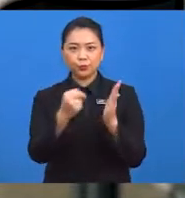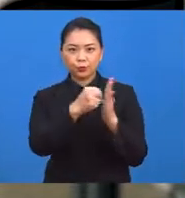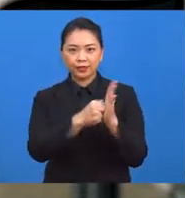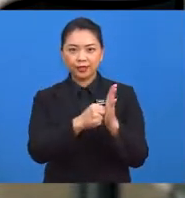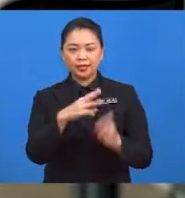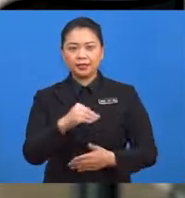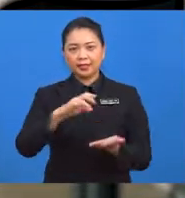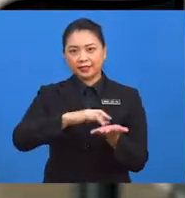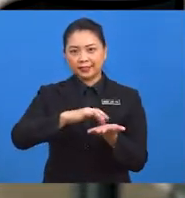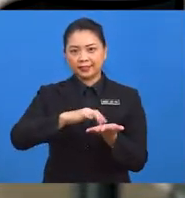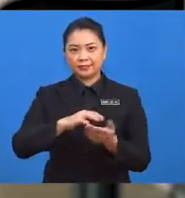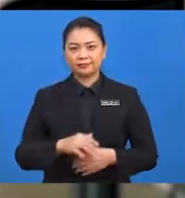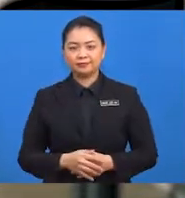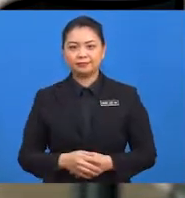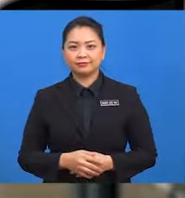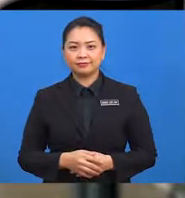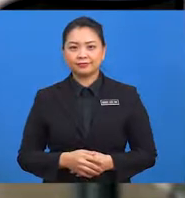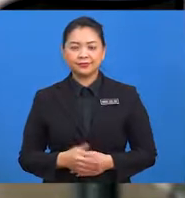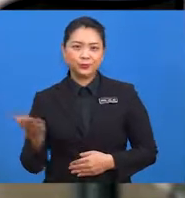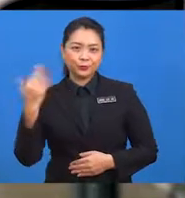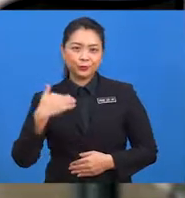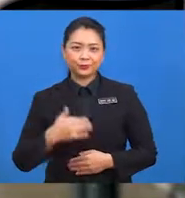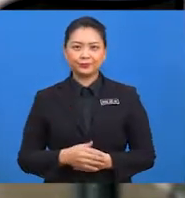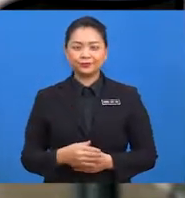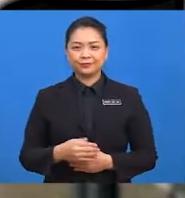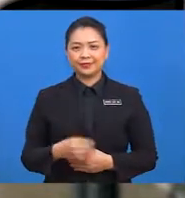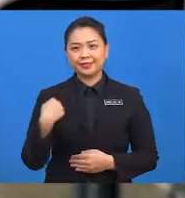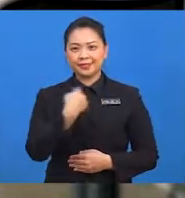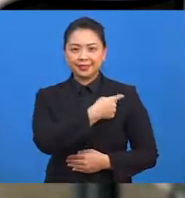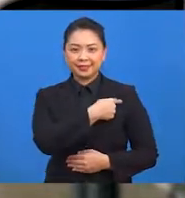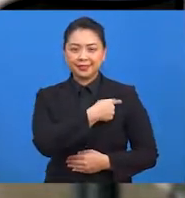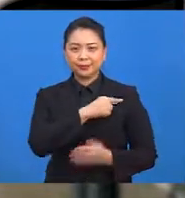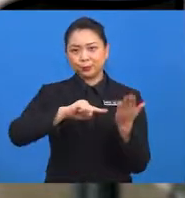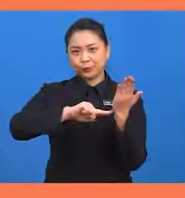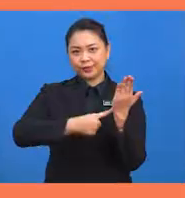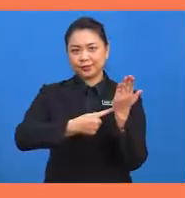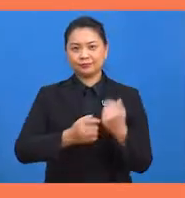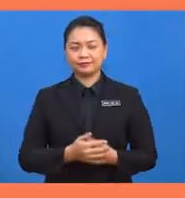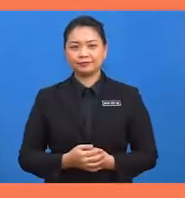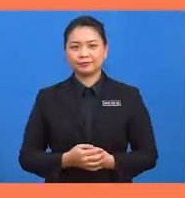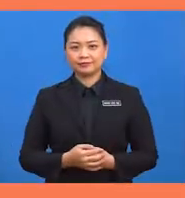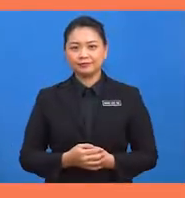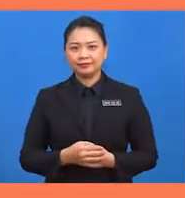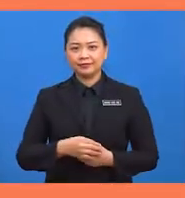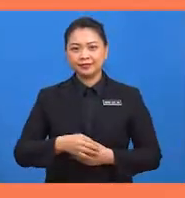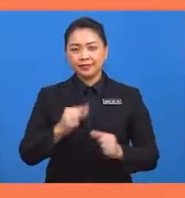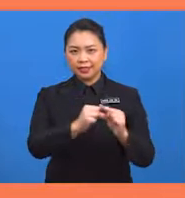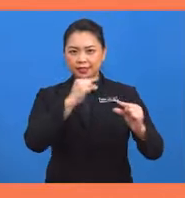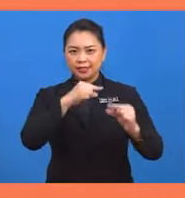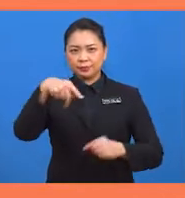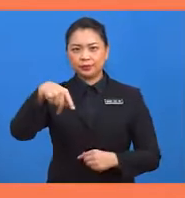dan kalkulator? Jom, mari kita mulakan. Garis